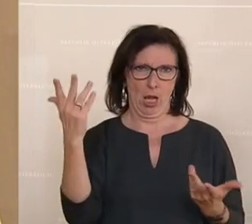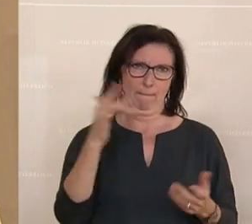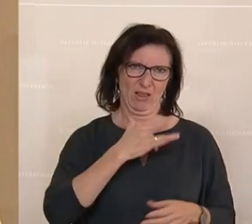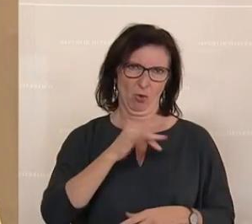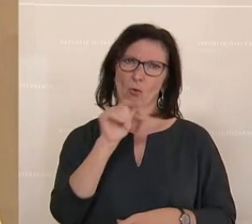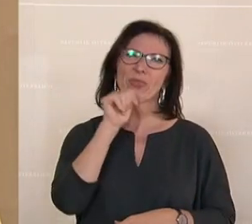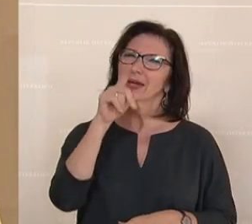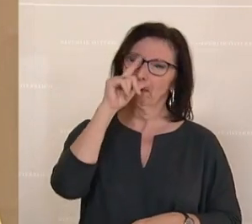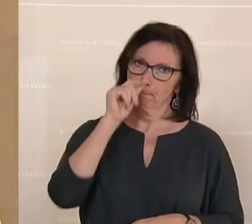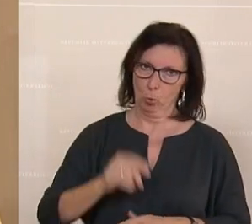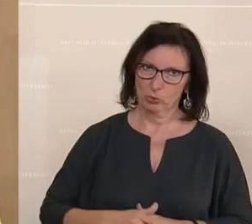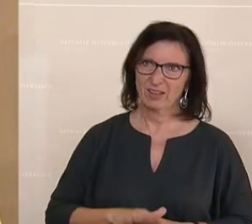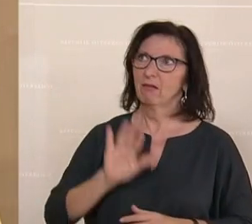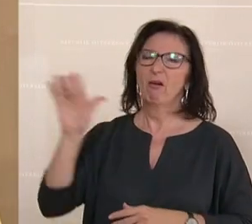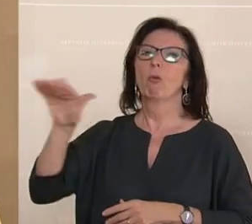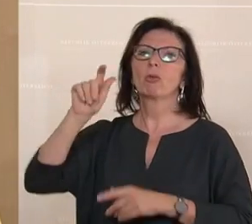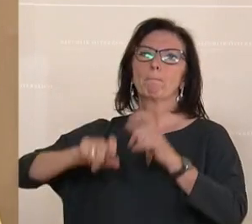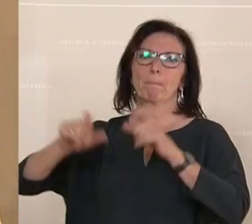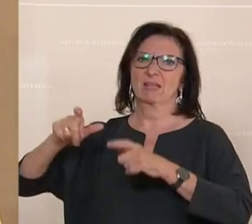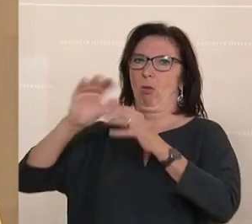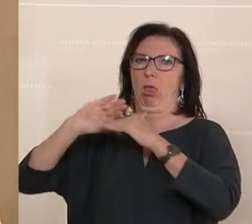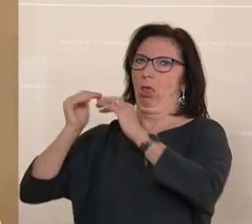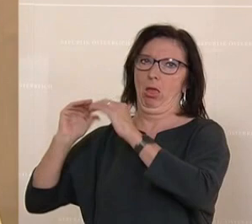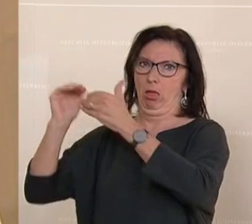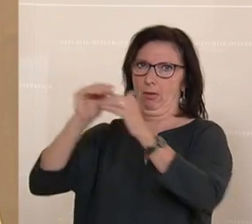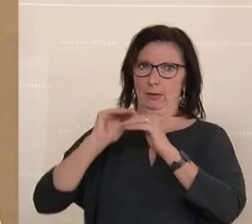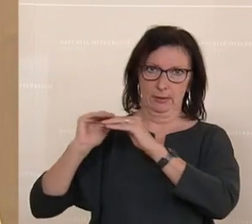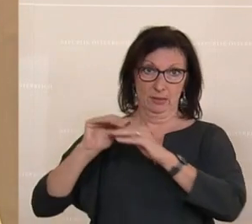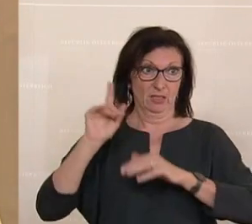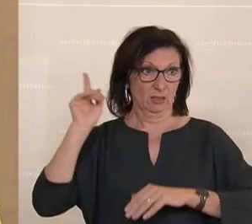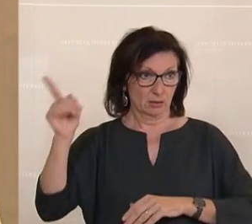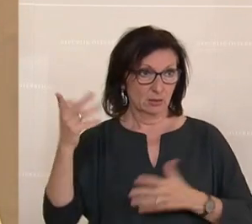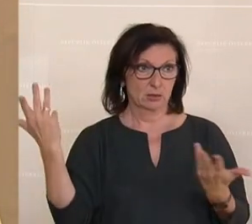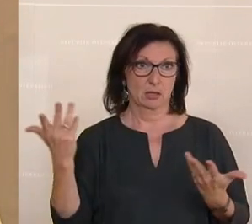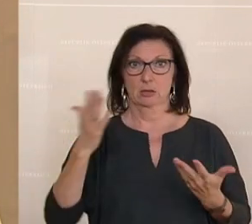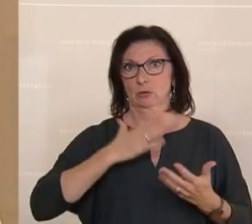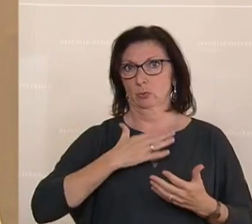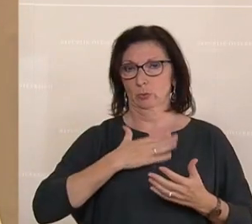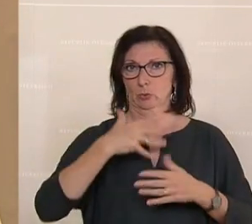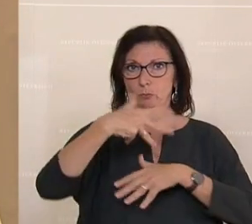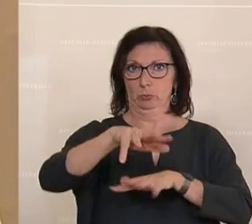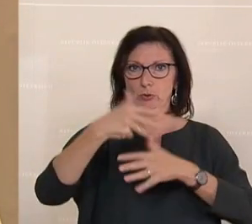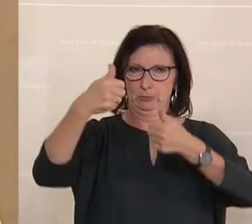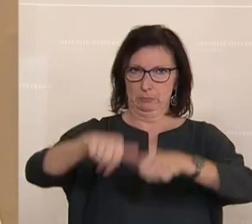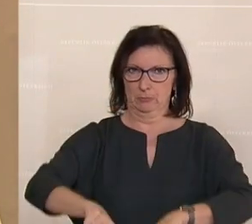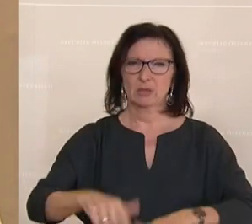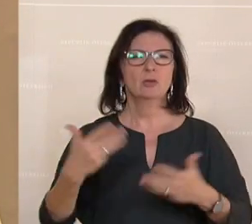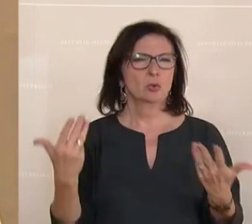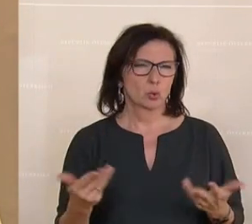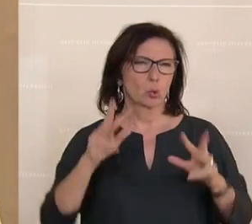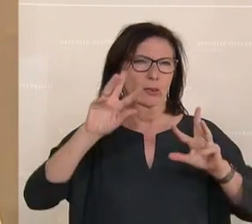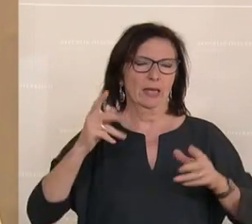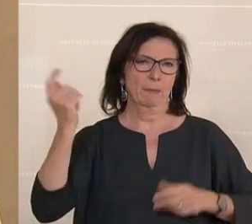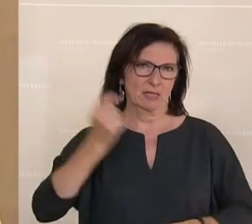und seine Klasse, die werden wandern, zunehmende Proteste unterdrücken. So viel zu den Sanktionen, das